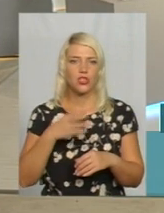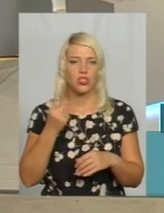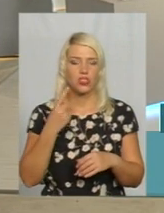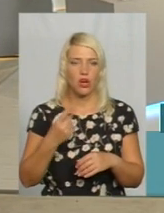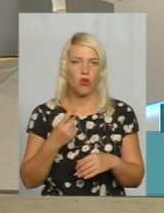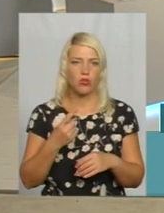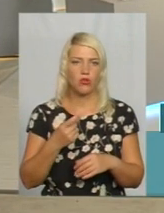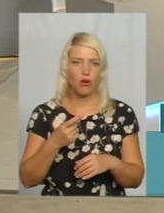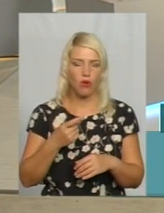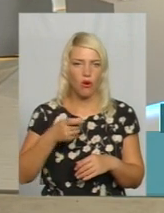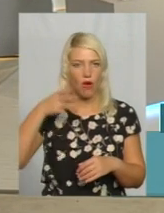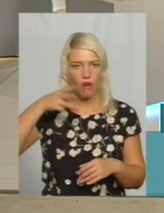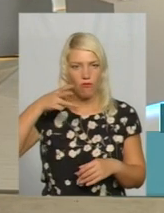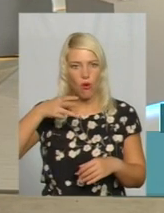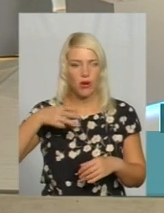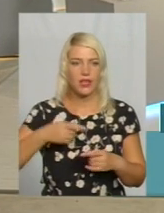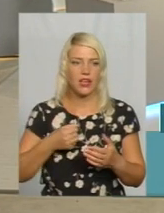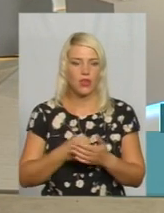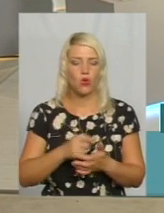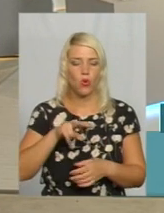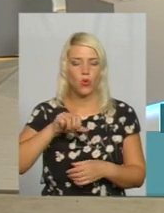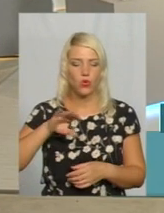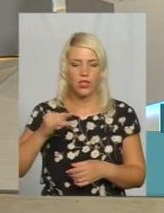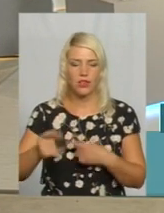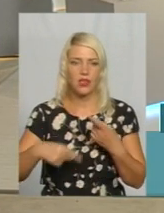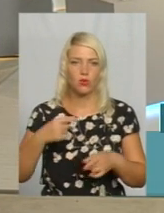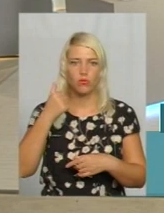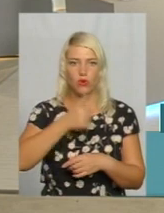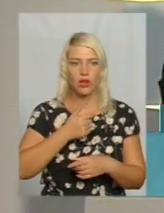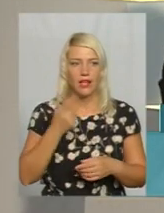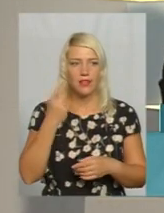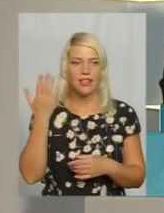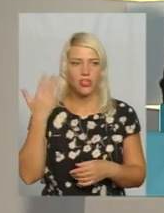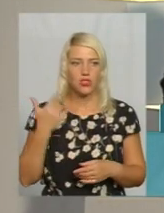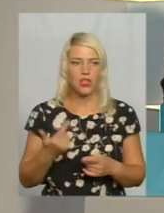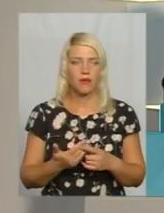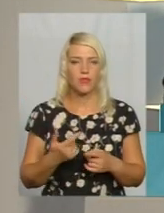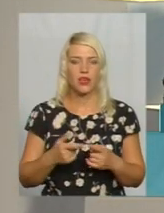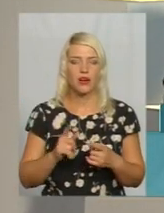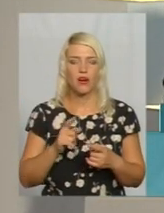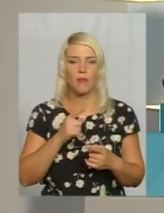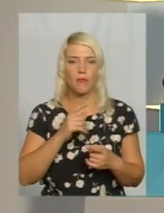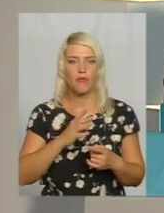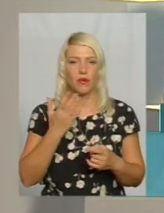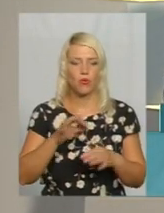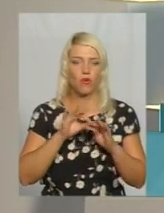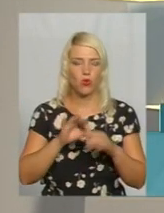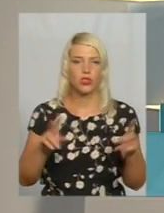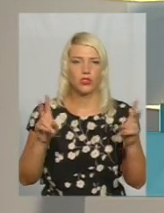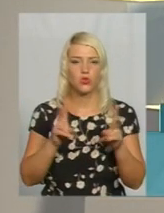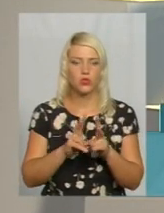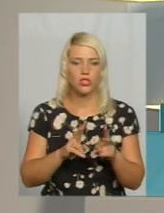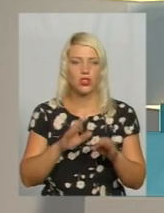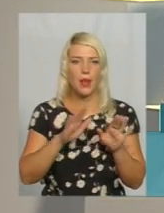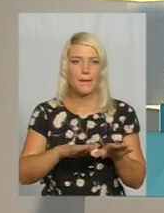до лютого наступного року. Нещодавно ви проводили зустріч з керівниками місцевих каналів. От як